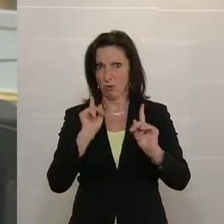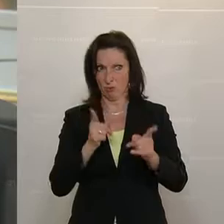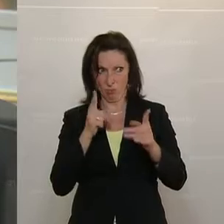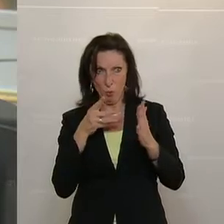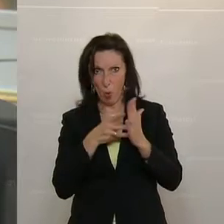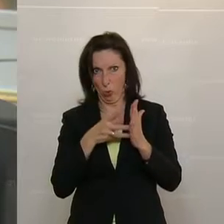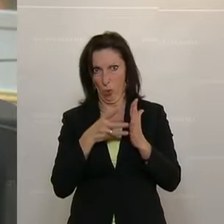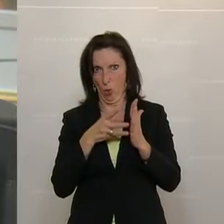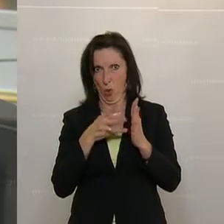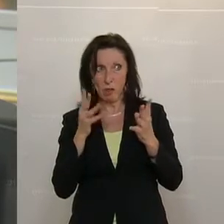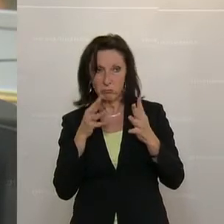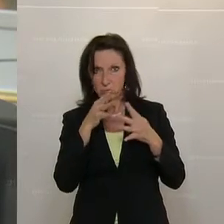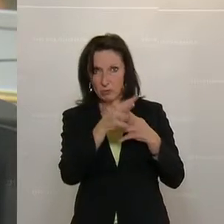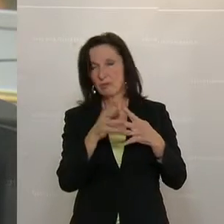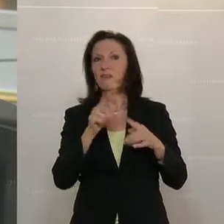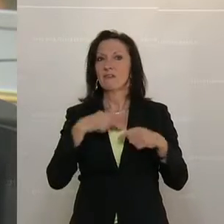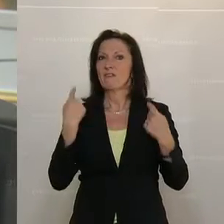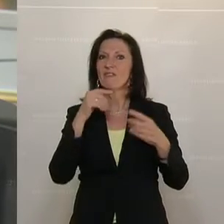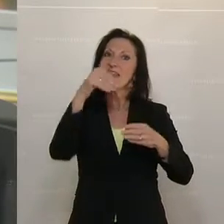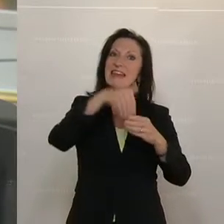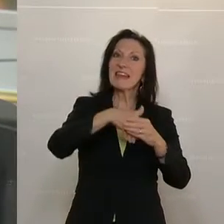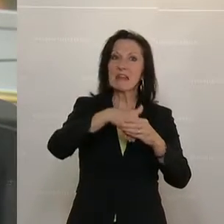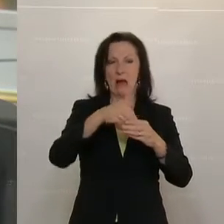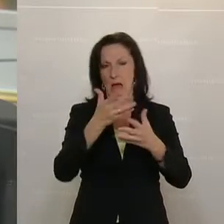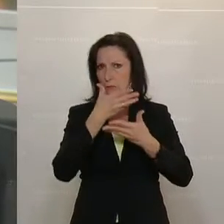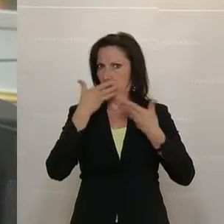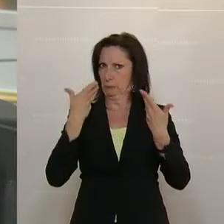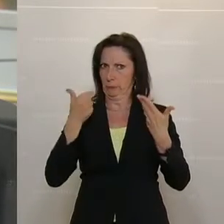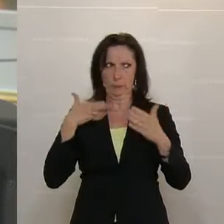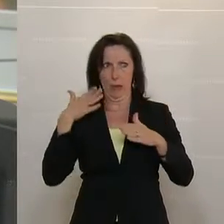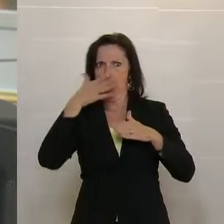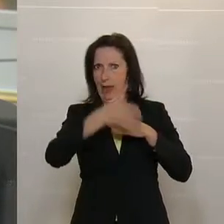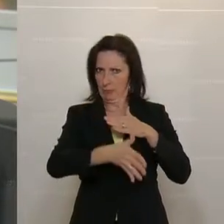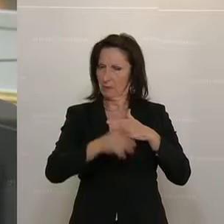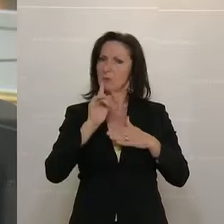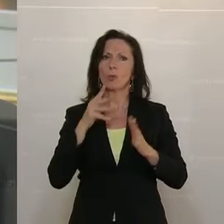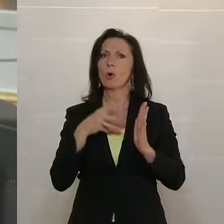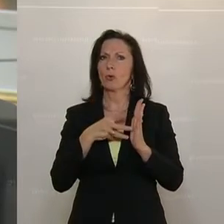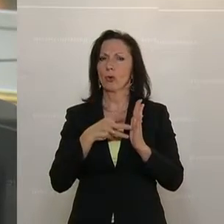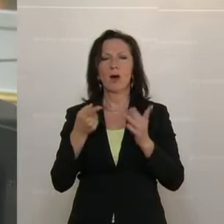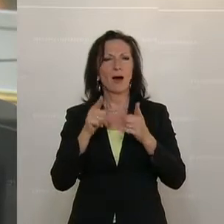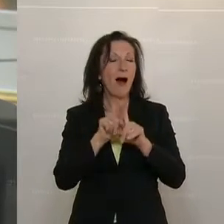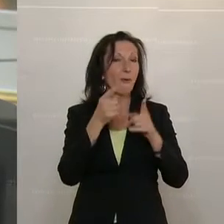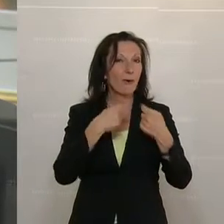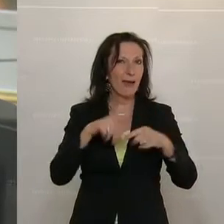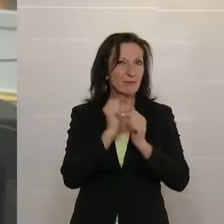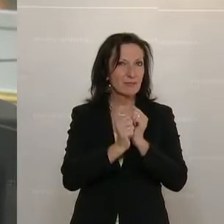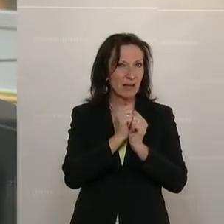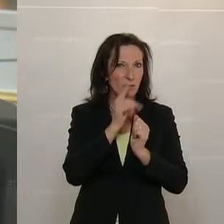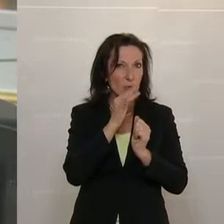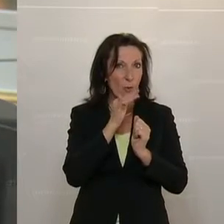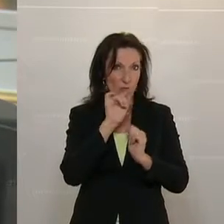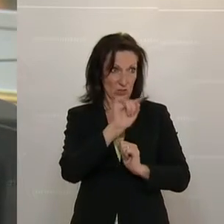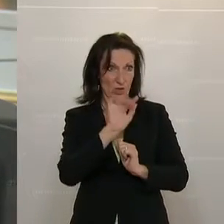sich. Wir greifen ja nicht in eine inhaltlich unternehmerische Gestion ein. Auch Landesrechnungshöfe haben 25